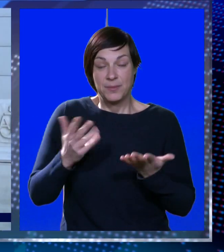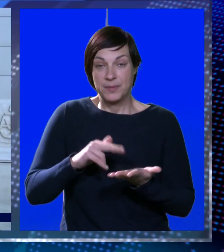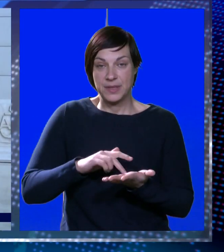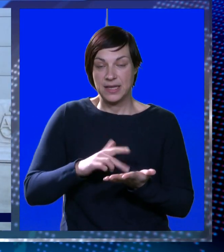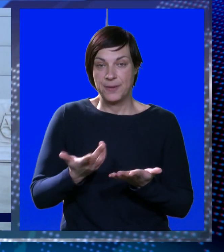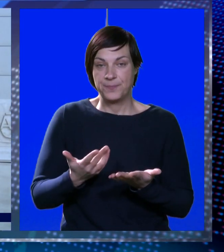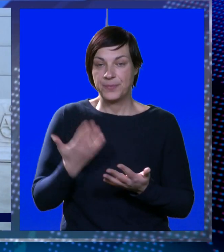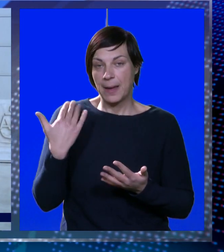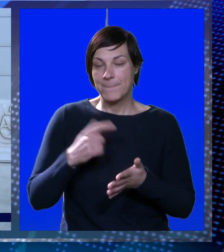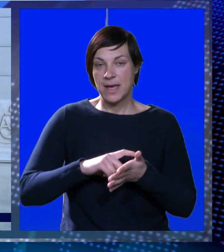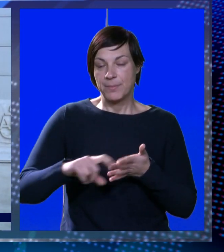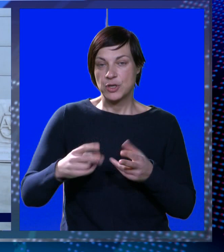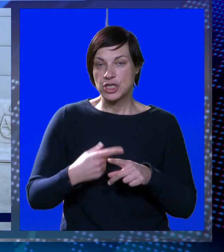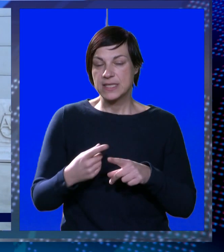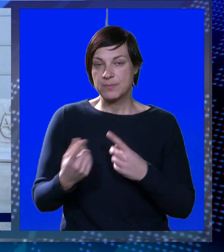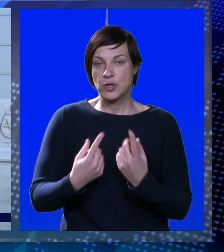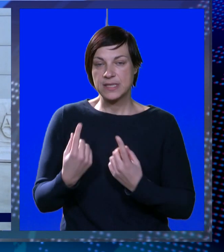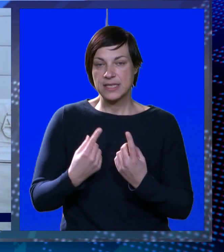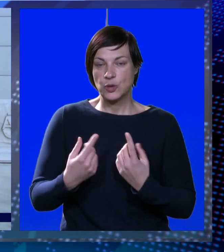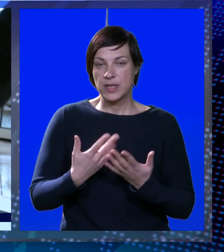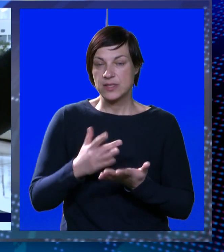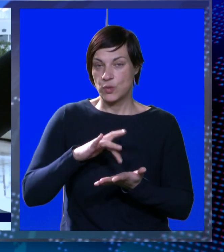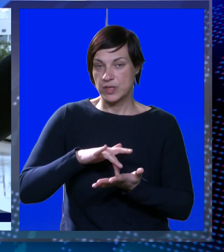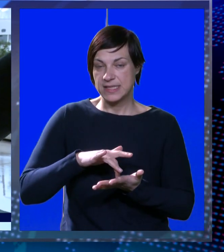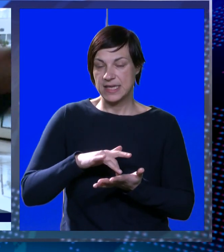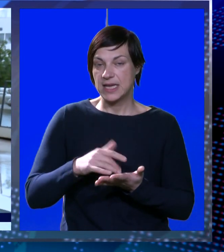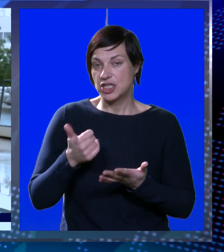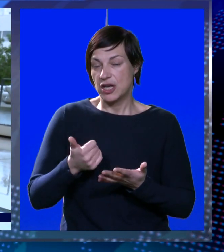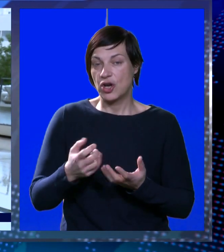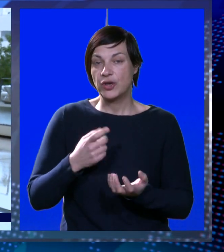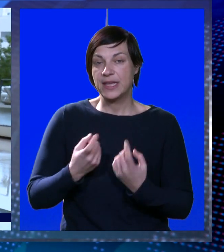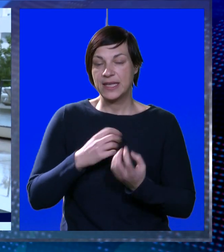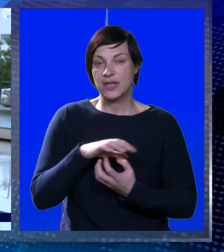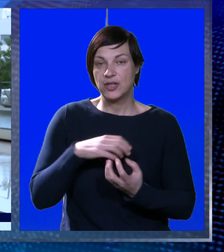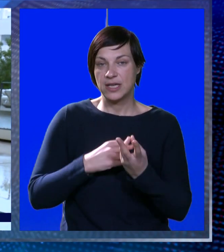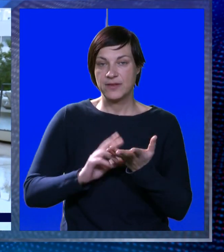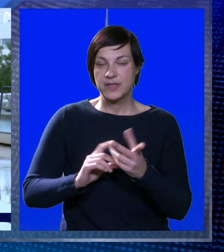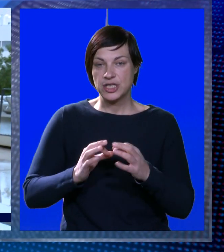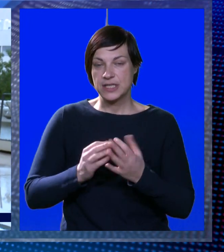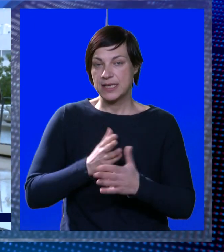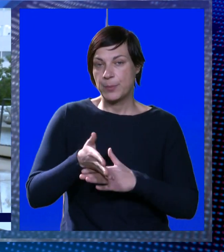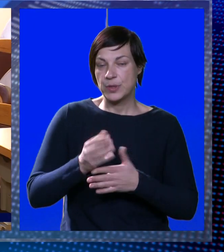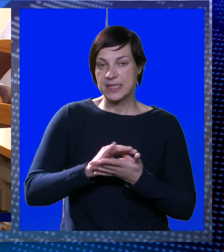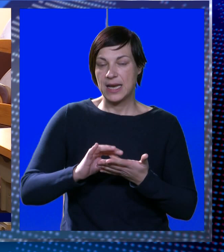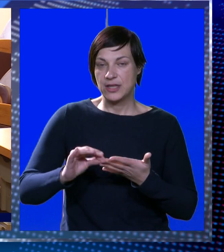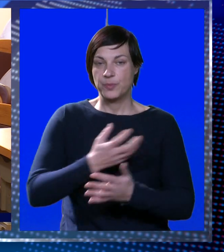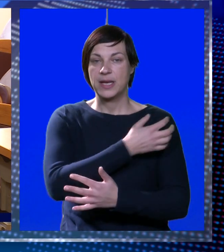djetetom. Pa je prošli tjedan zbog situacije u kojoj se našla kao jedan od roditelja, Vištica poslala dopis gradonačelniku